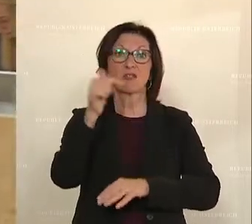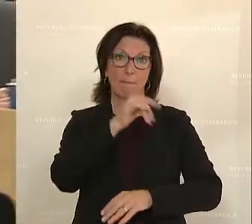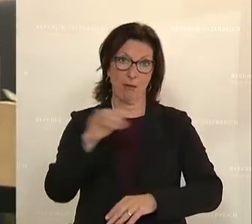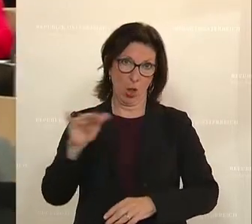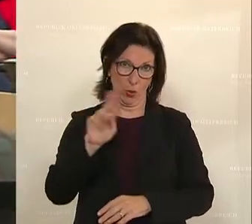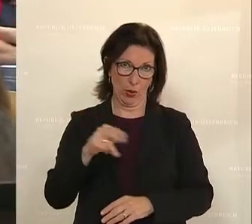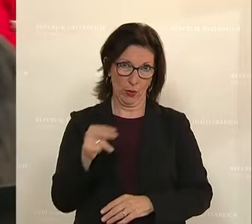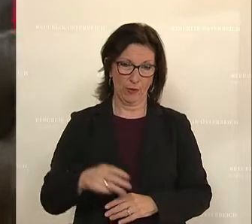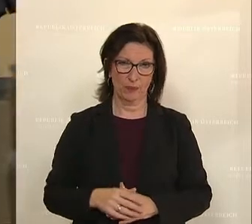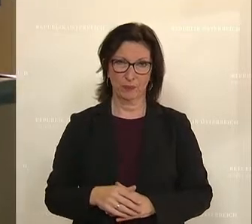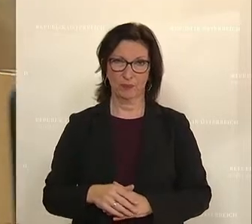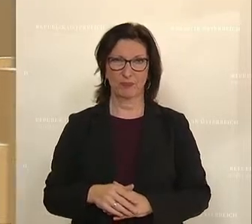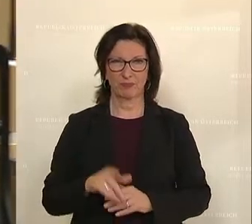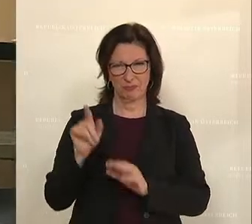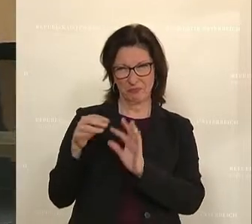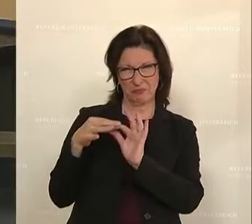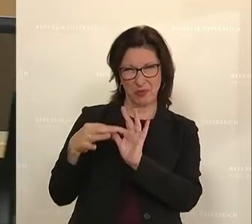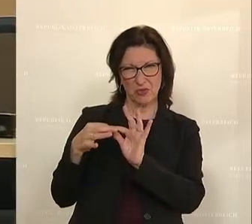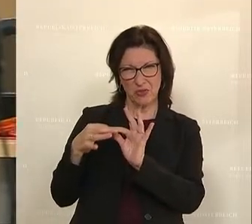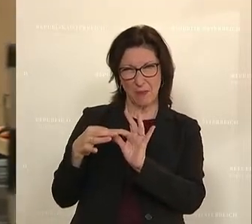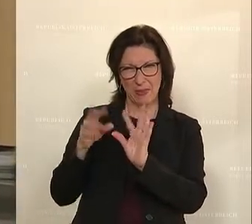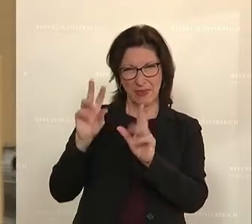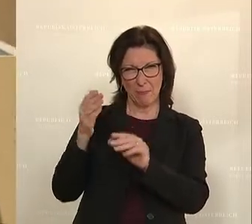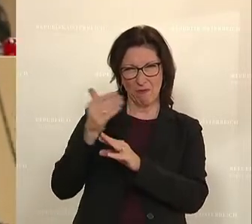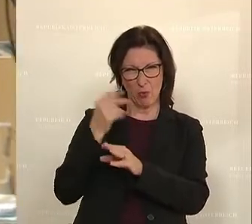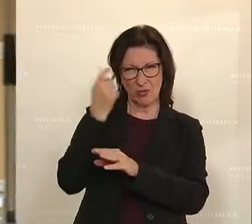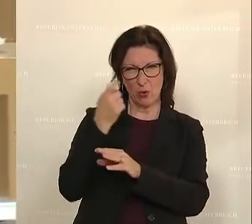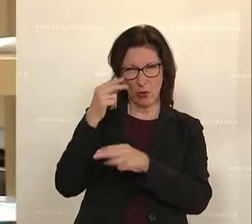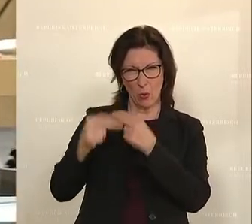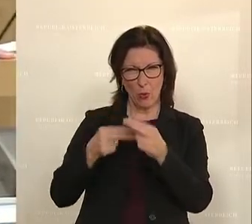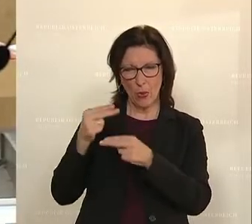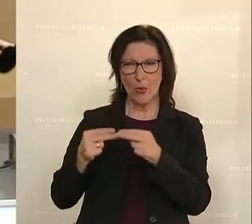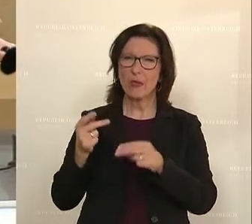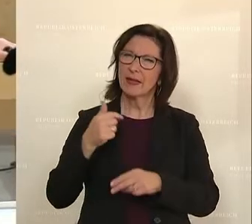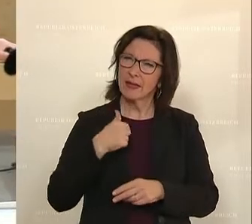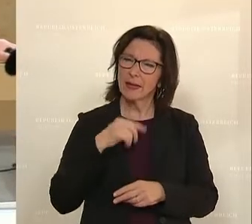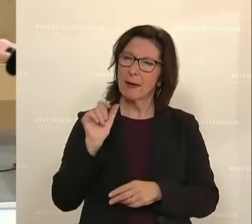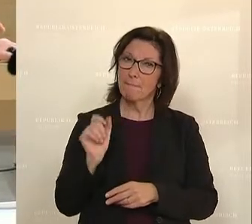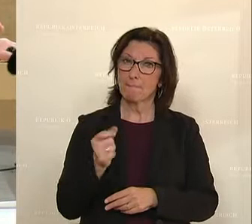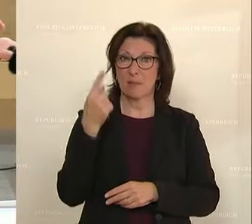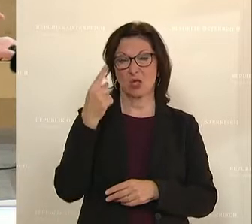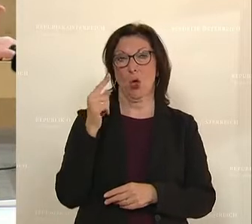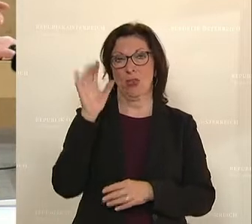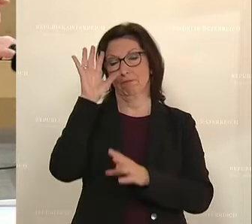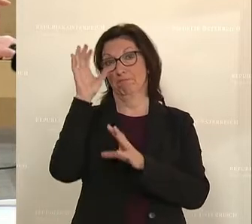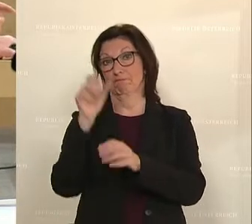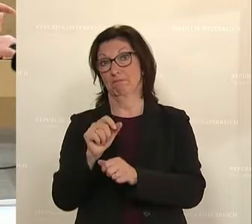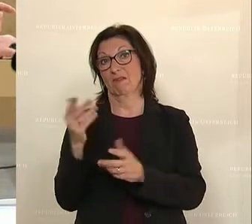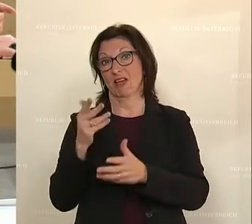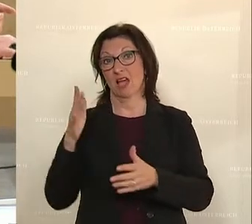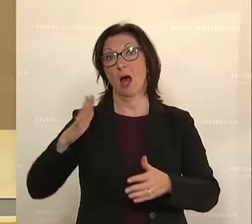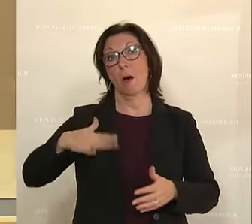In dem Zusammenhang zur Vorsorgeuntersuchung möchte ich ein besonderes Augenmerk legen auf die Früherkennung von